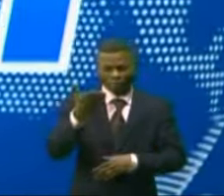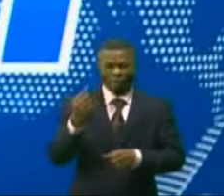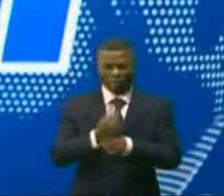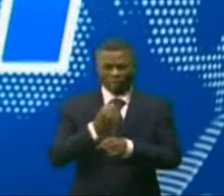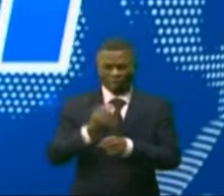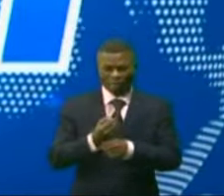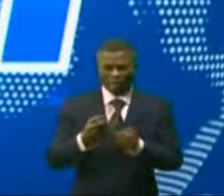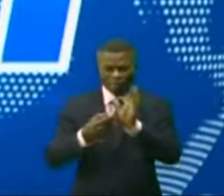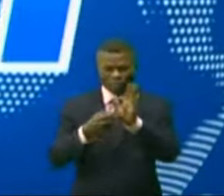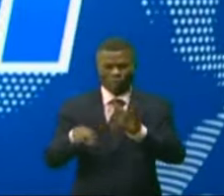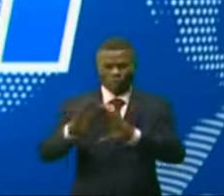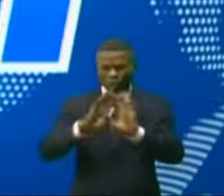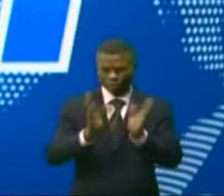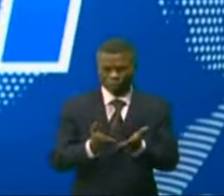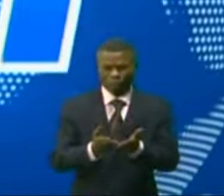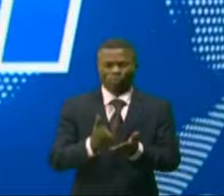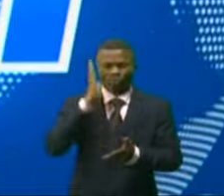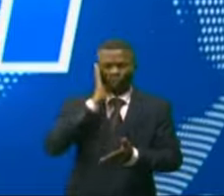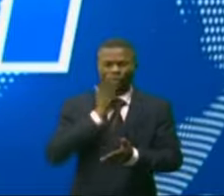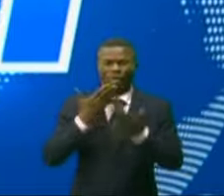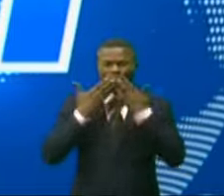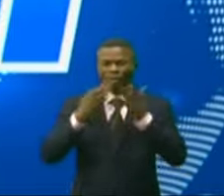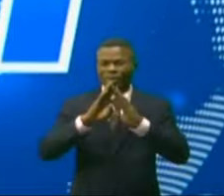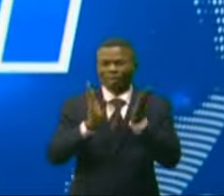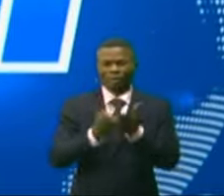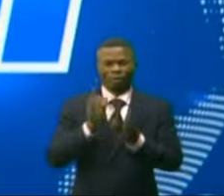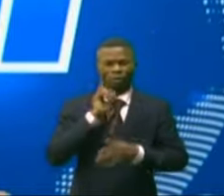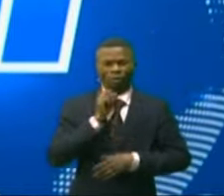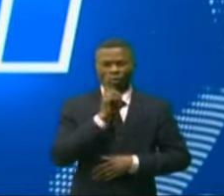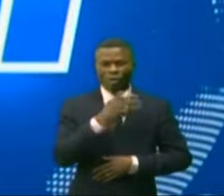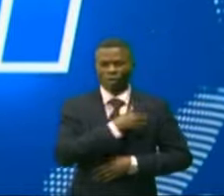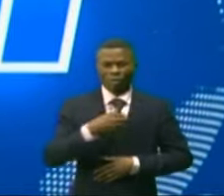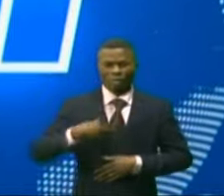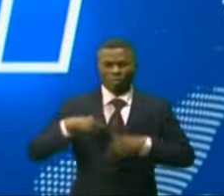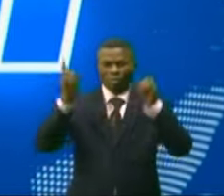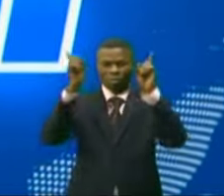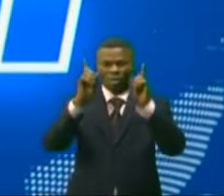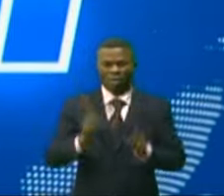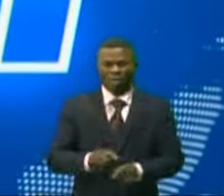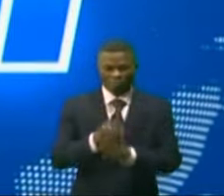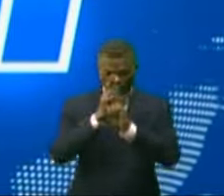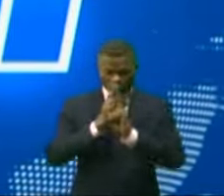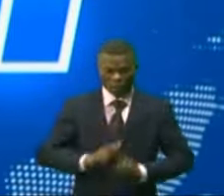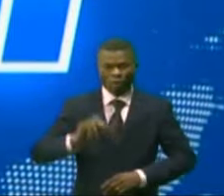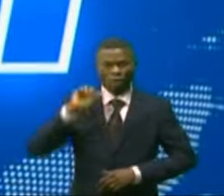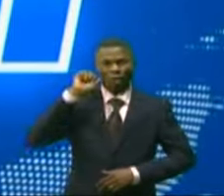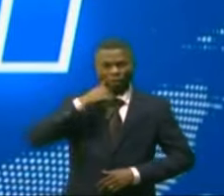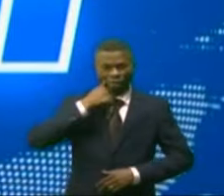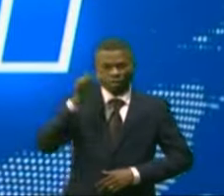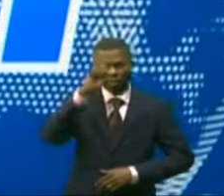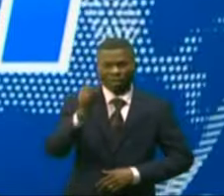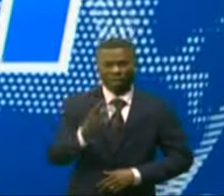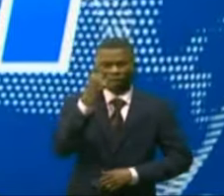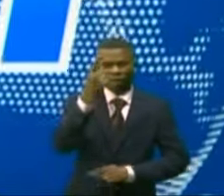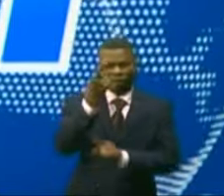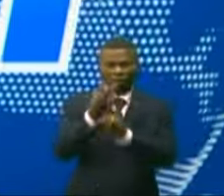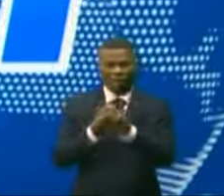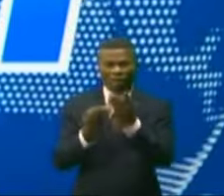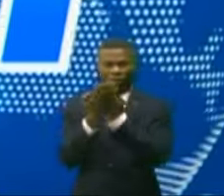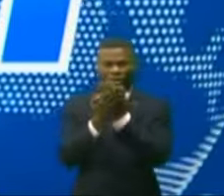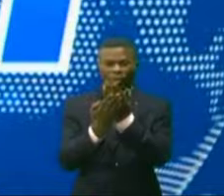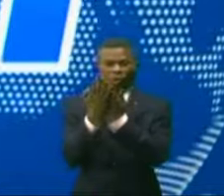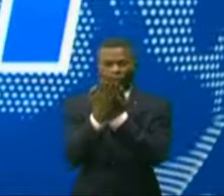dans ce journal. Bienvenue à toutes et à tous. La femme africaine sera à l'honneur demain, 31 juillet, en République